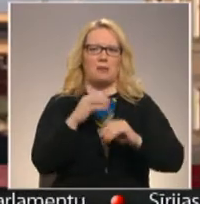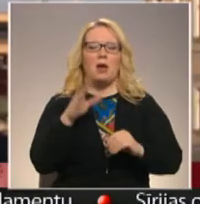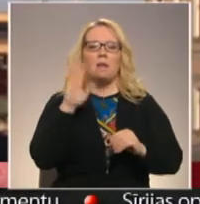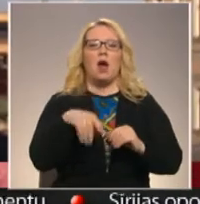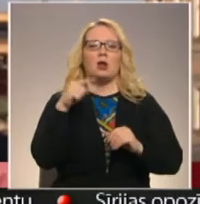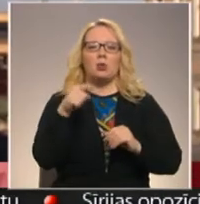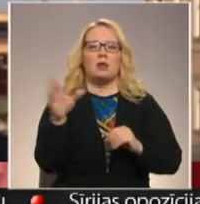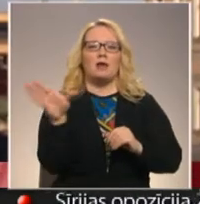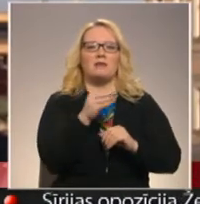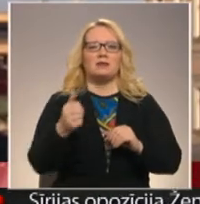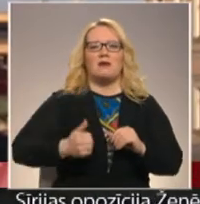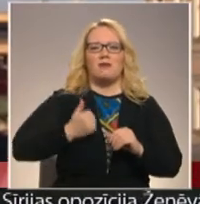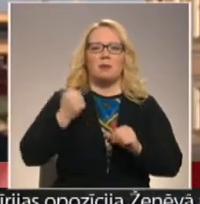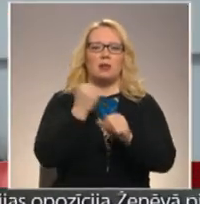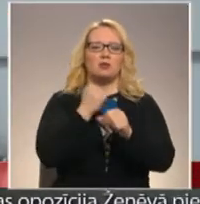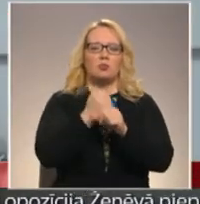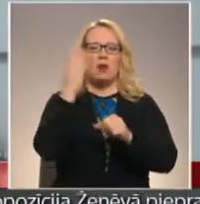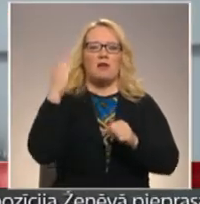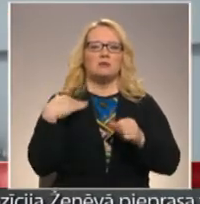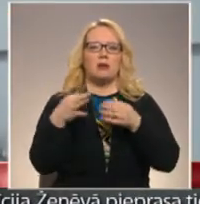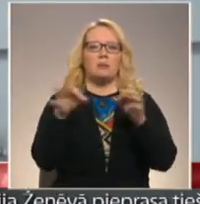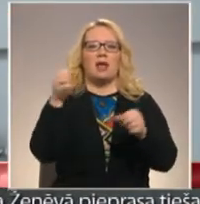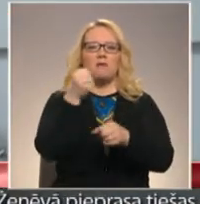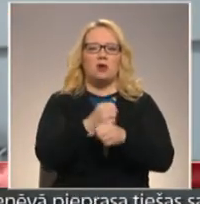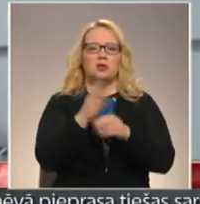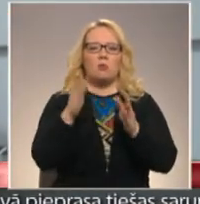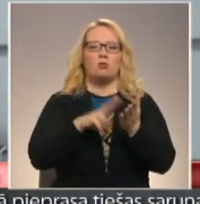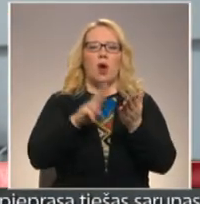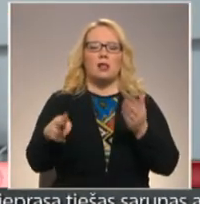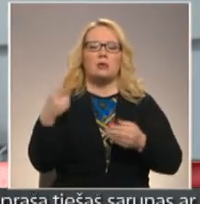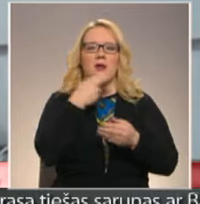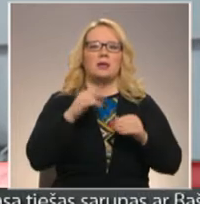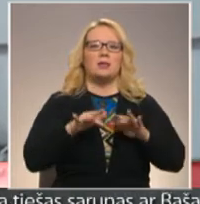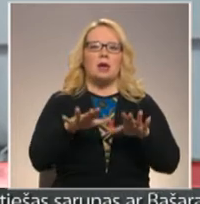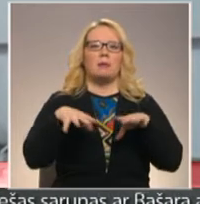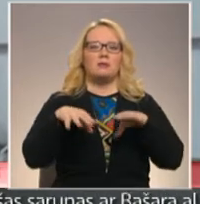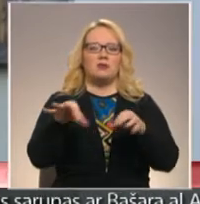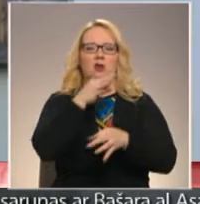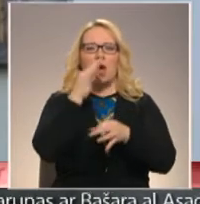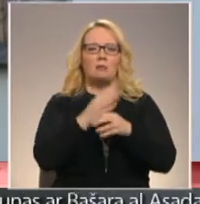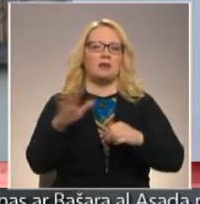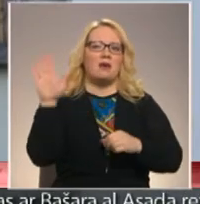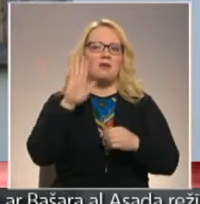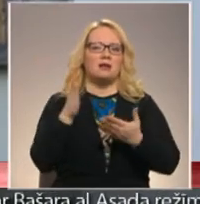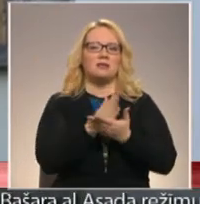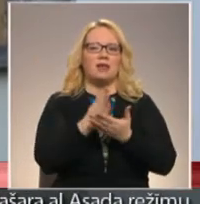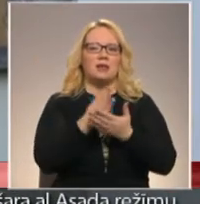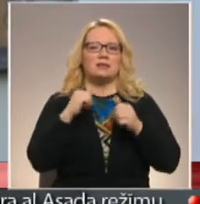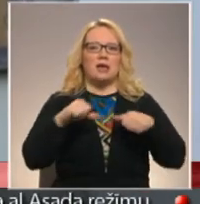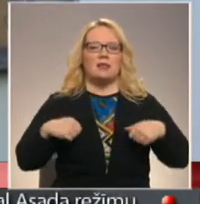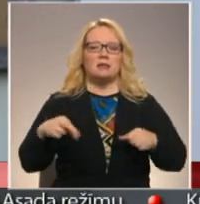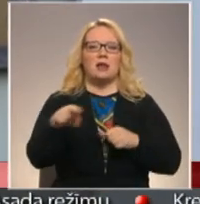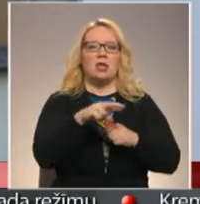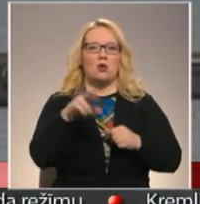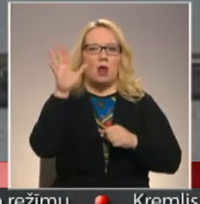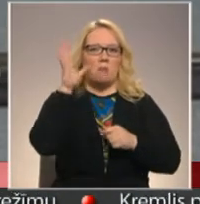to, lai visiem uzņēmumiem, kas darbojas Ventspils brīvostā būtu atļauju saimnieciskās darbības veikšanai, ir atbildīga Valsts vidas dienas reģionālā